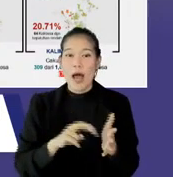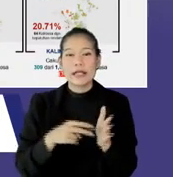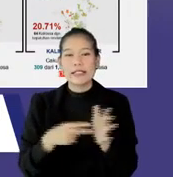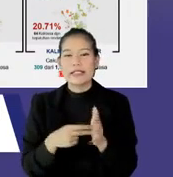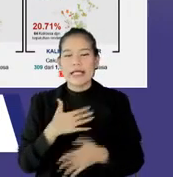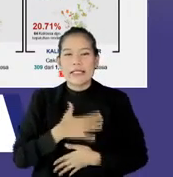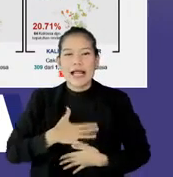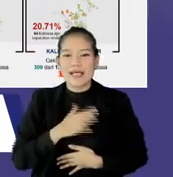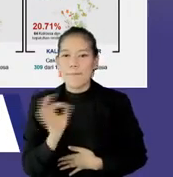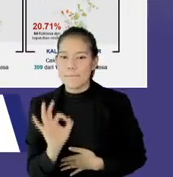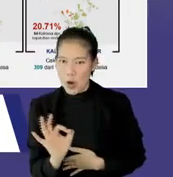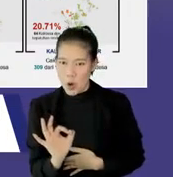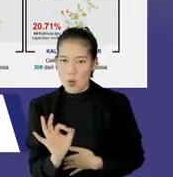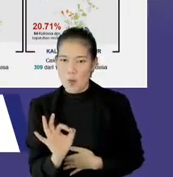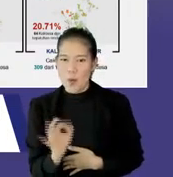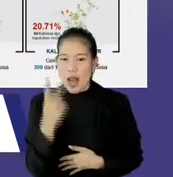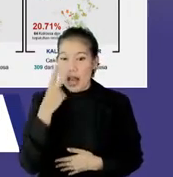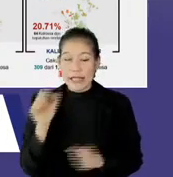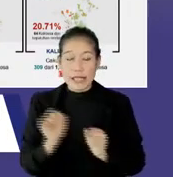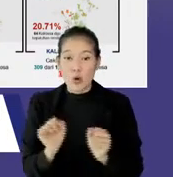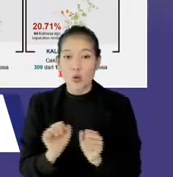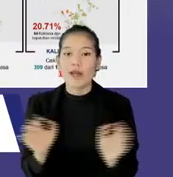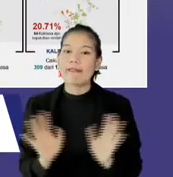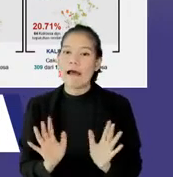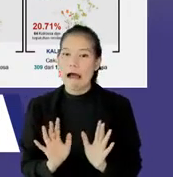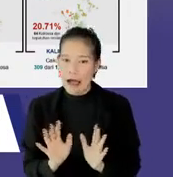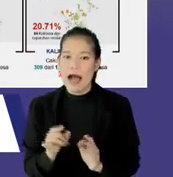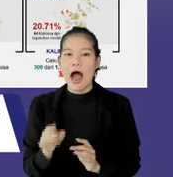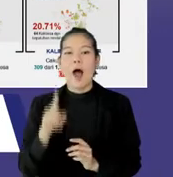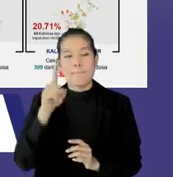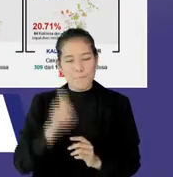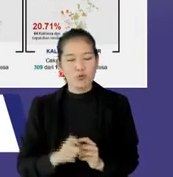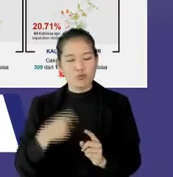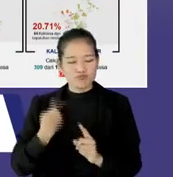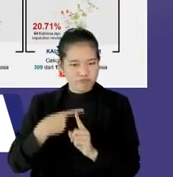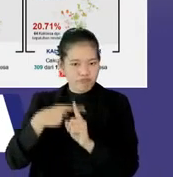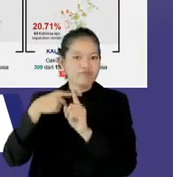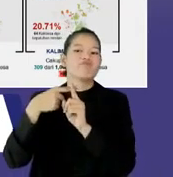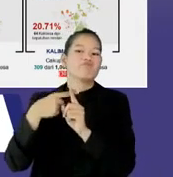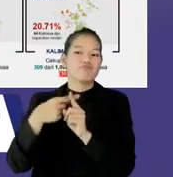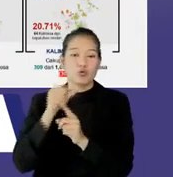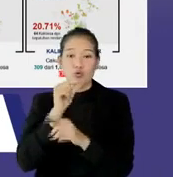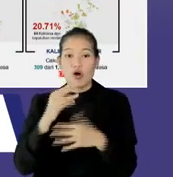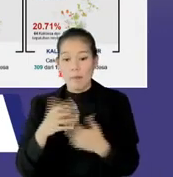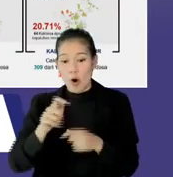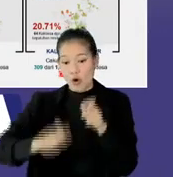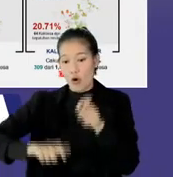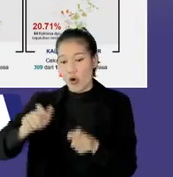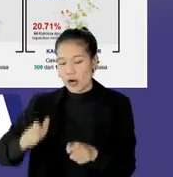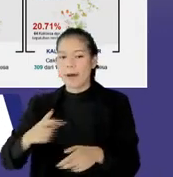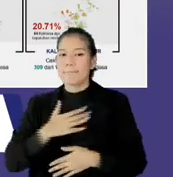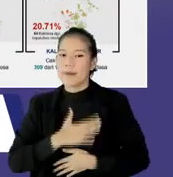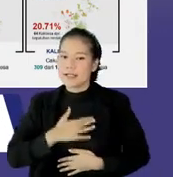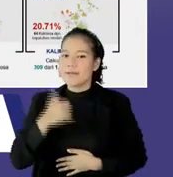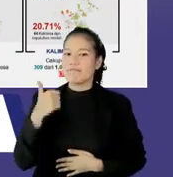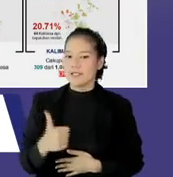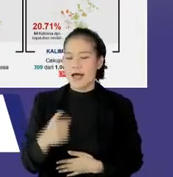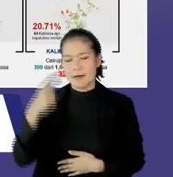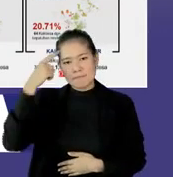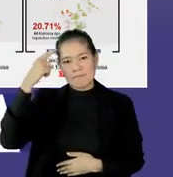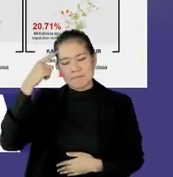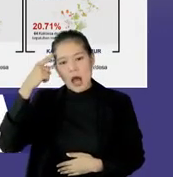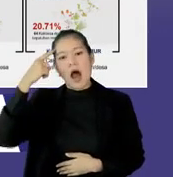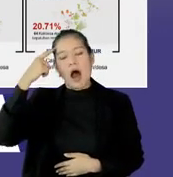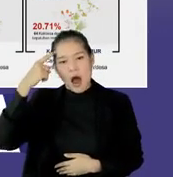terasa gitu ya, urgensinya, ini masih perlu kita tingkatkan kembali, agar semua pihak memerasakan, dan memiliki